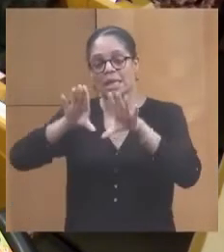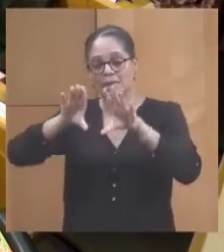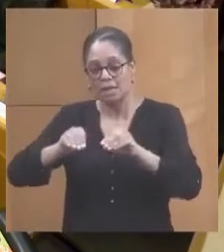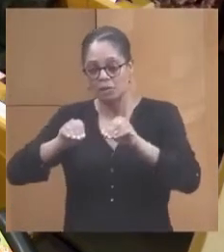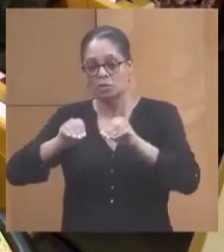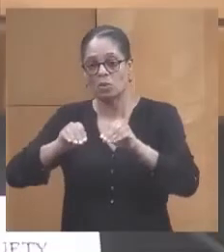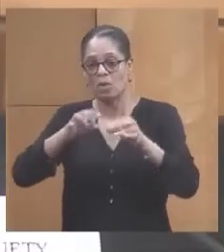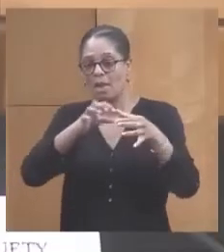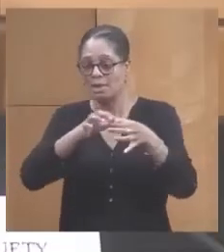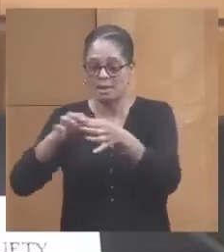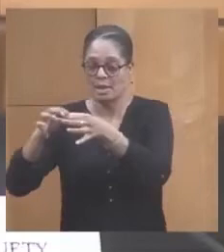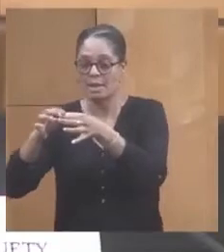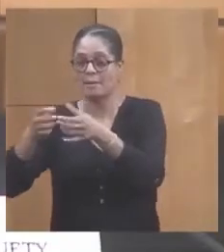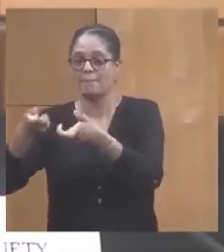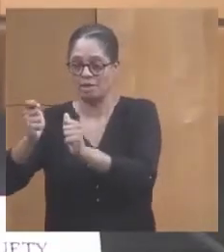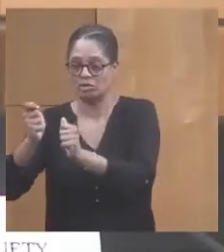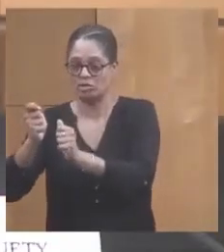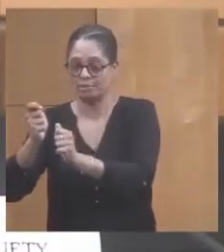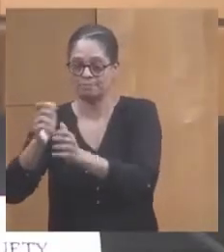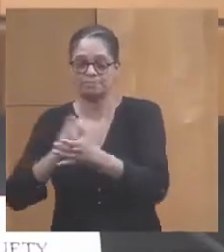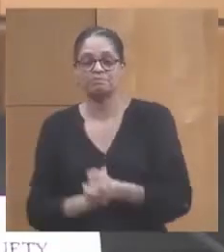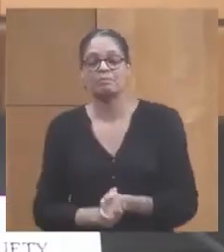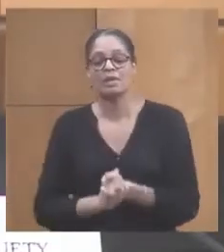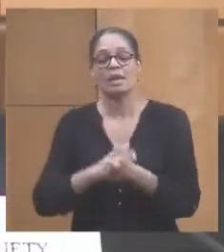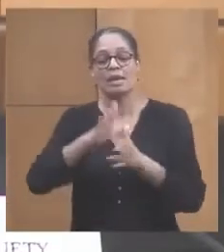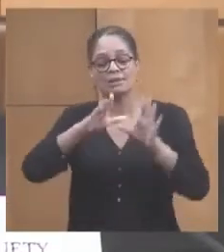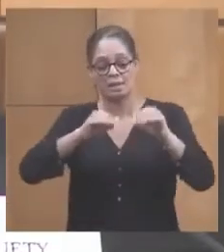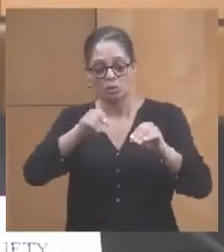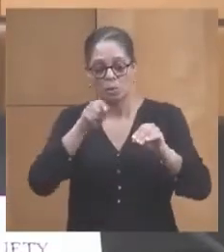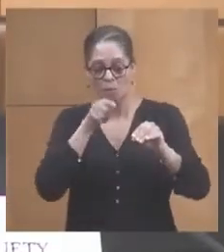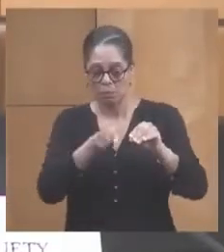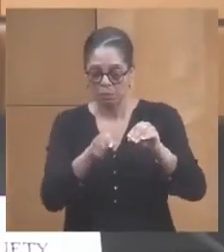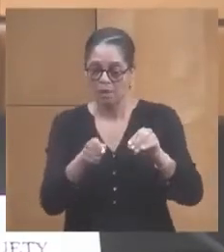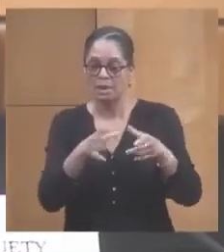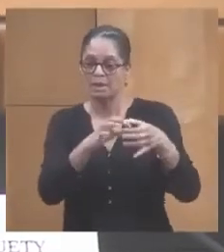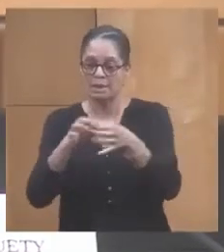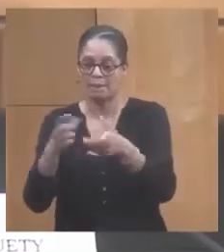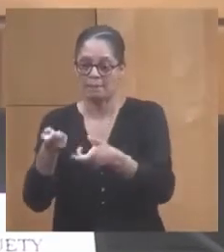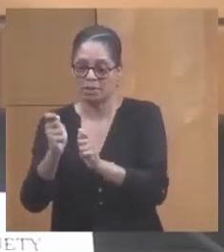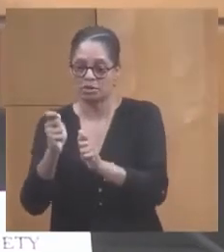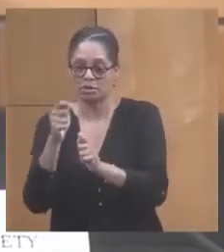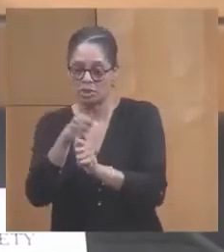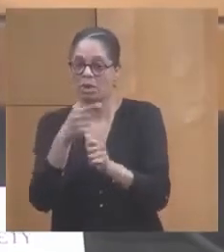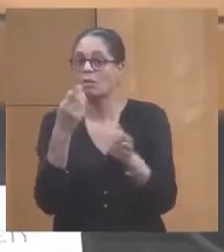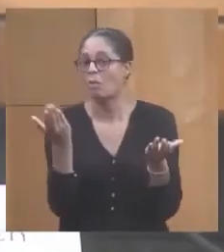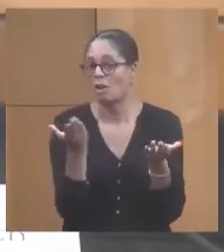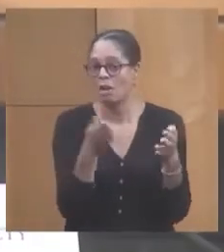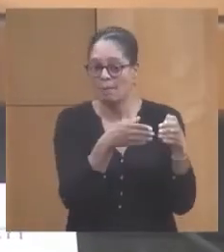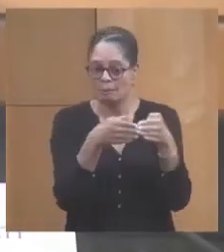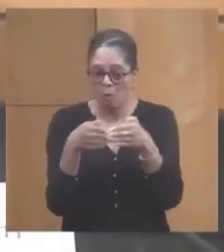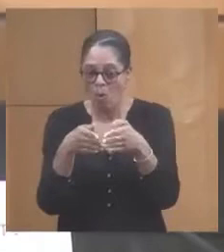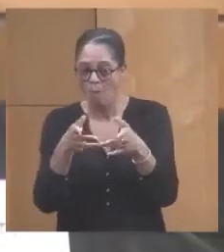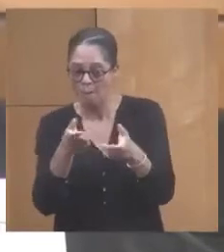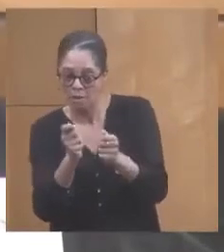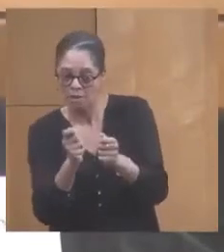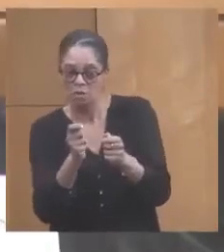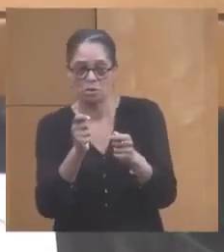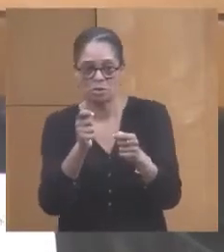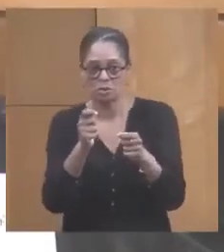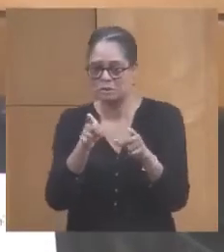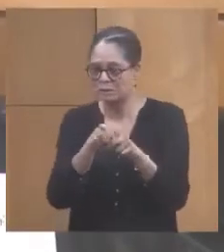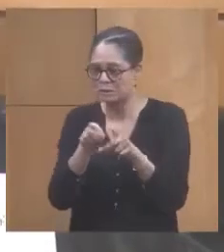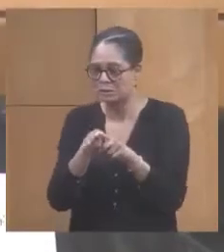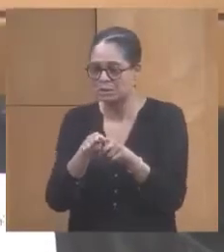relatives à la pêche. Ces installations relatives à la pêche sont les ports de pêche territoriaux et les appuies.